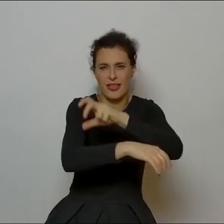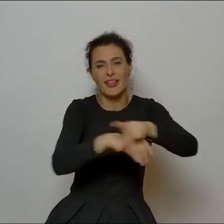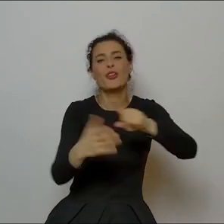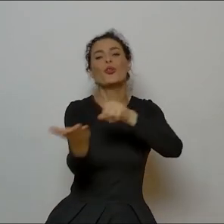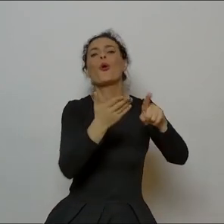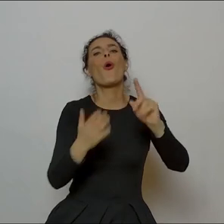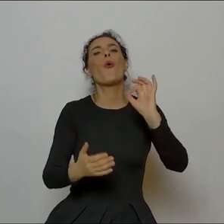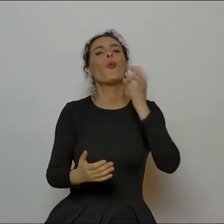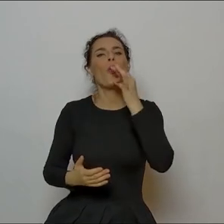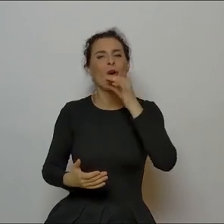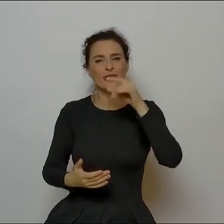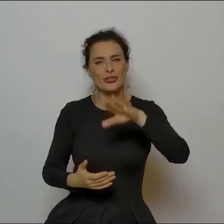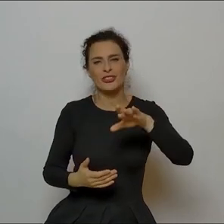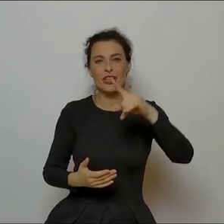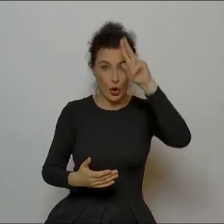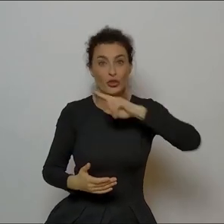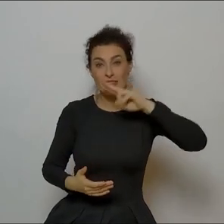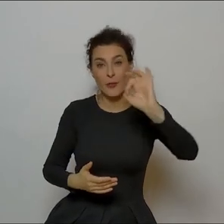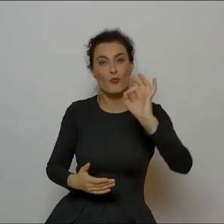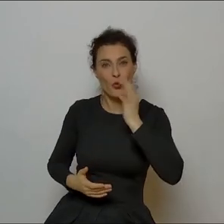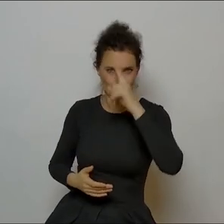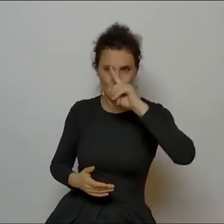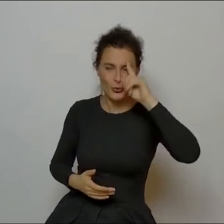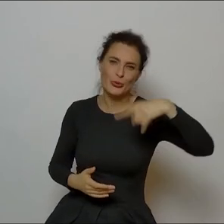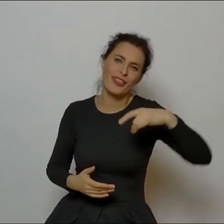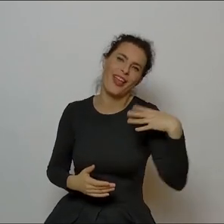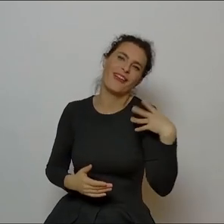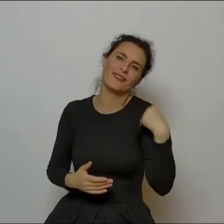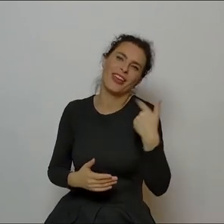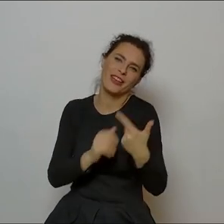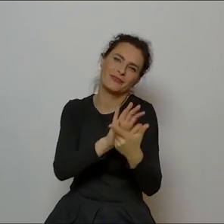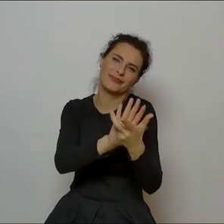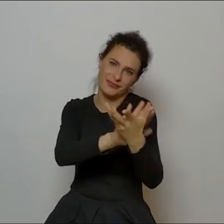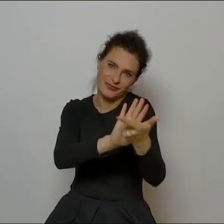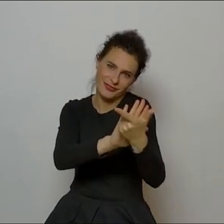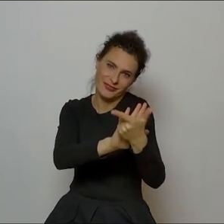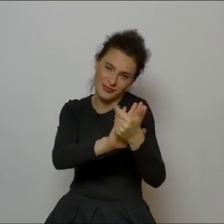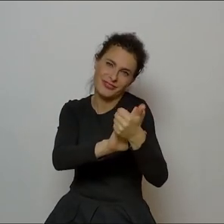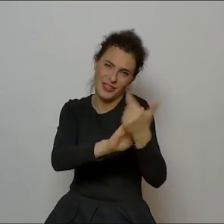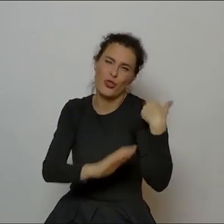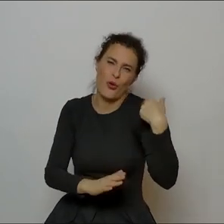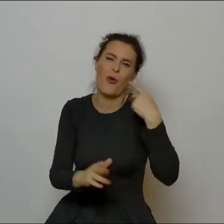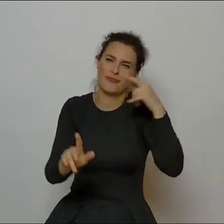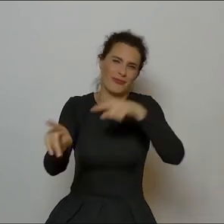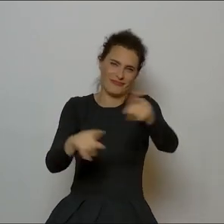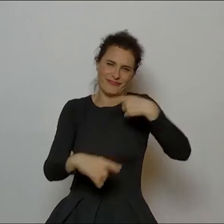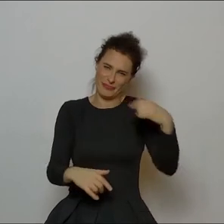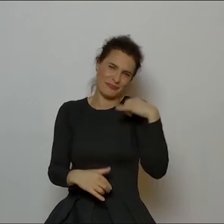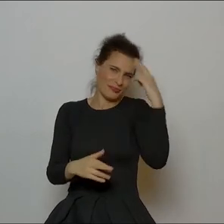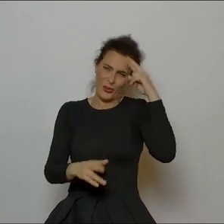nastolatków, którzy może tutaj się przysłuchują, to rozumiemy się bez słów,